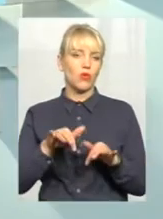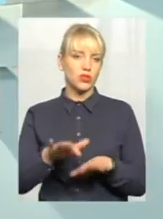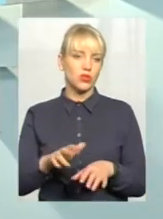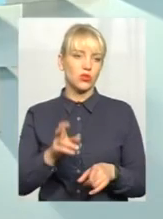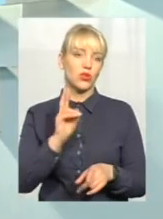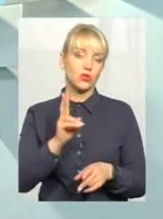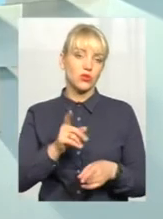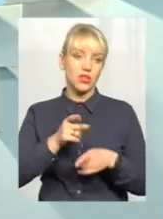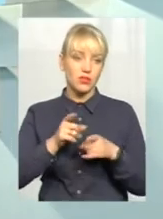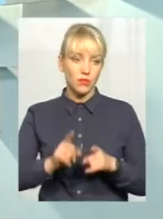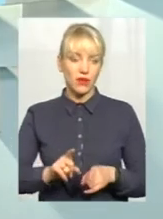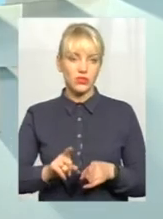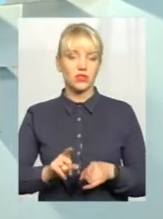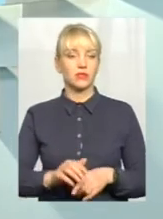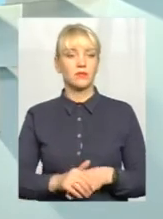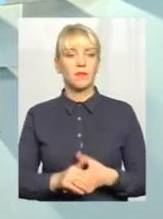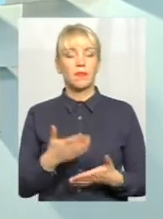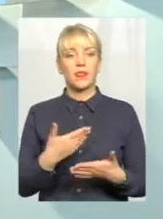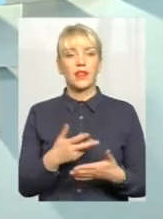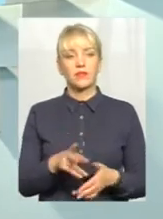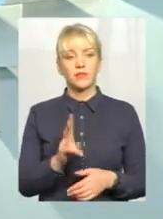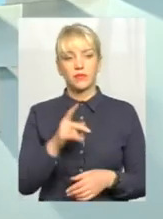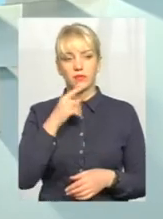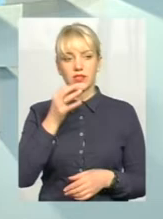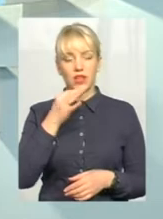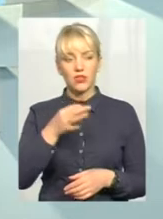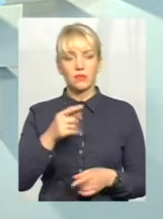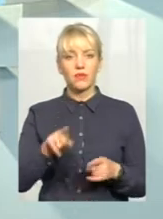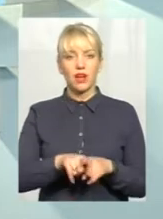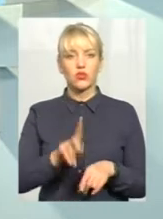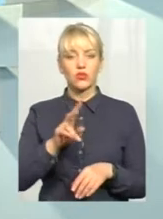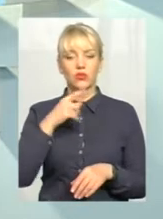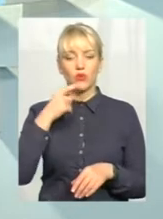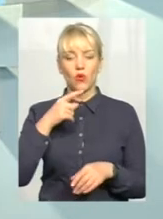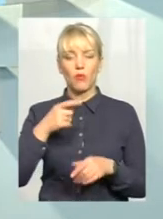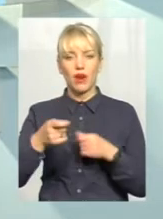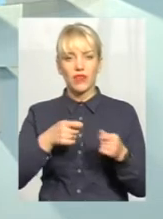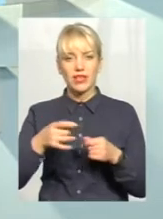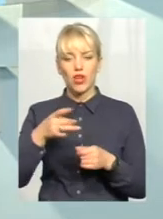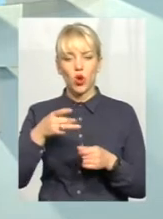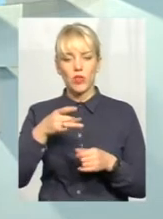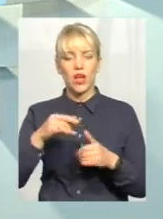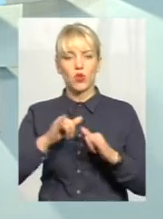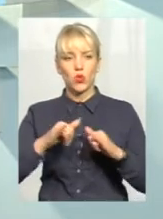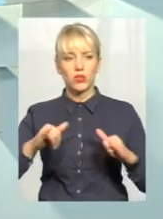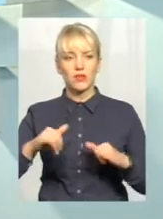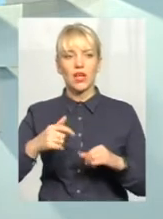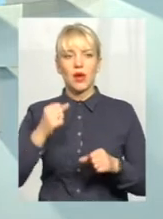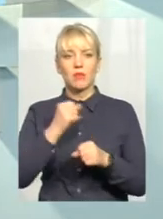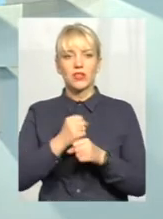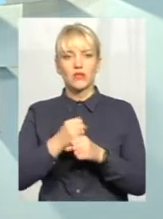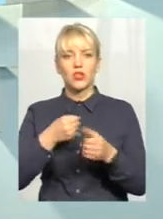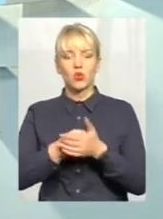Хтось, насправді, ну, скажімо так, я знаю, що управління регіонального розвитку обласної адміністрації працювало до останнього дня, до